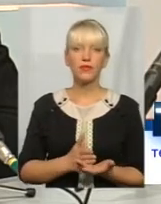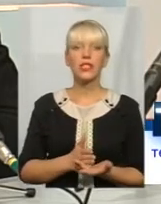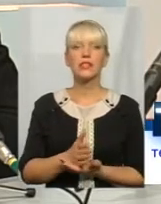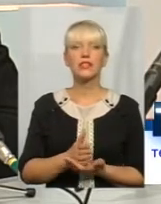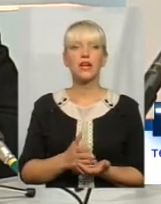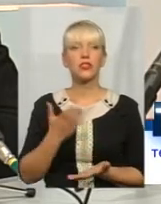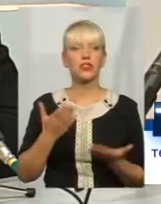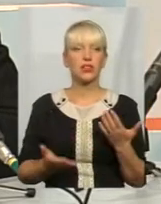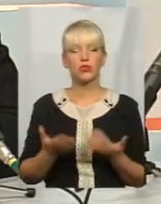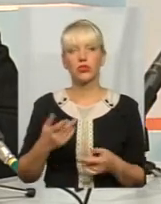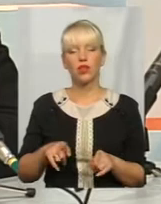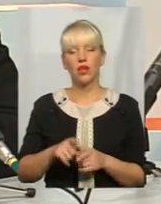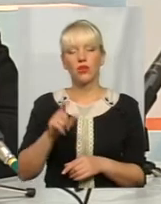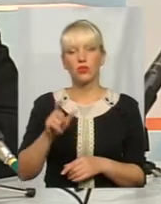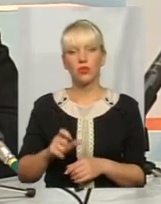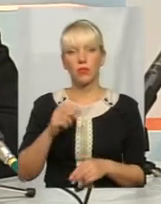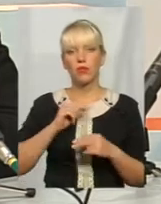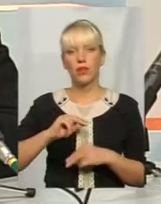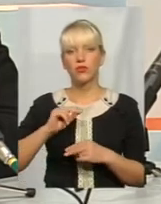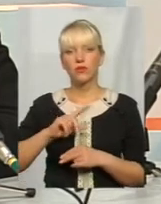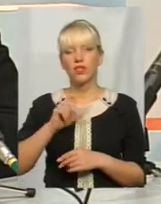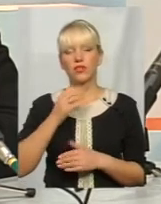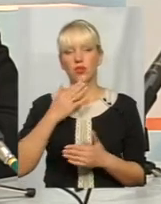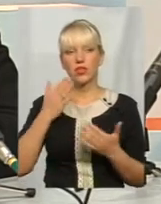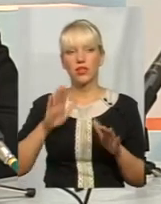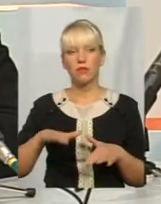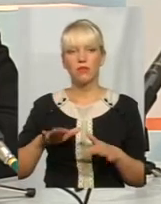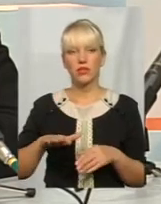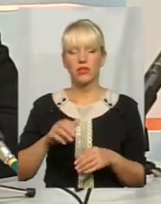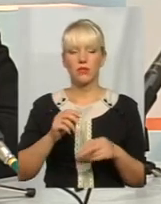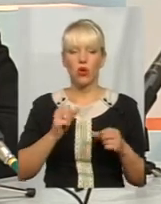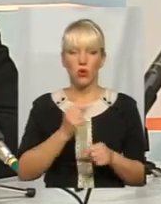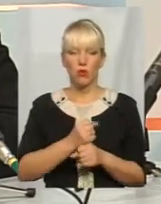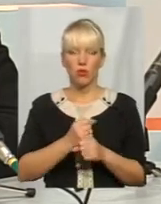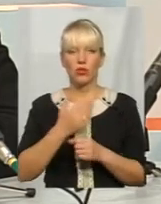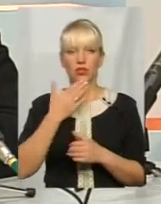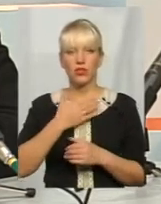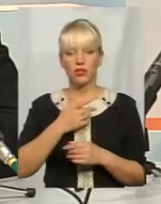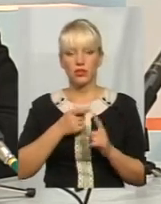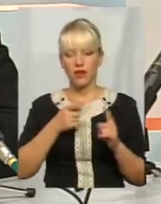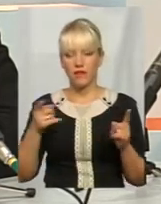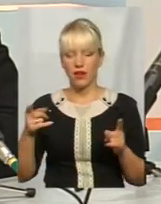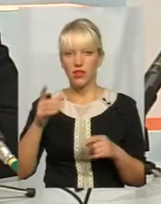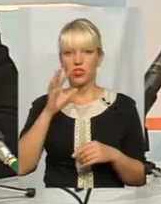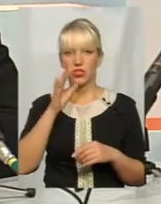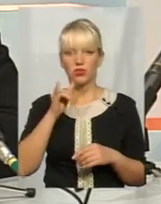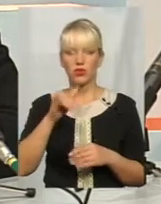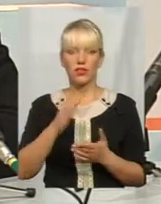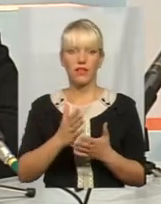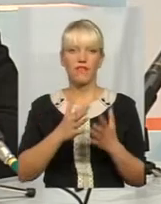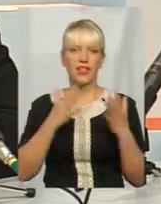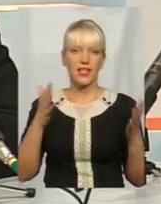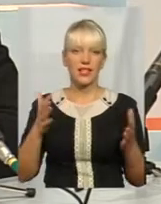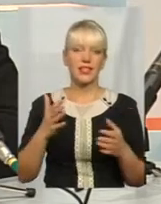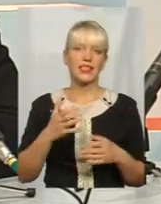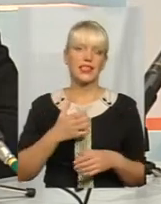Якщо така особа працювала за останнім місцем роботи тривалий час, в неї є великий страховий стаж, до прикладу